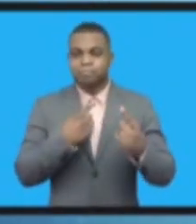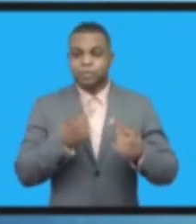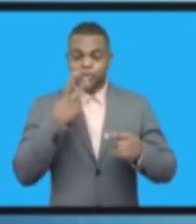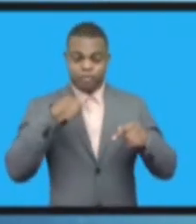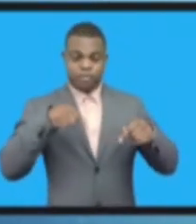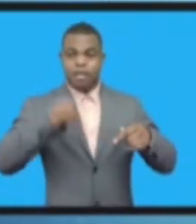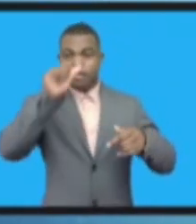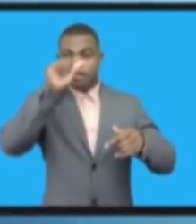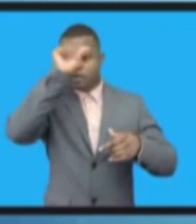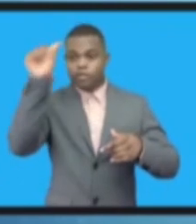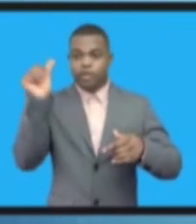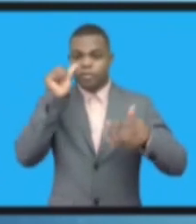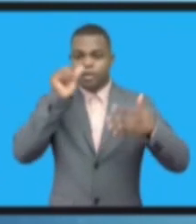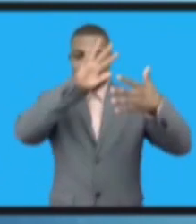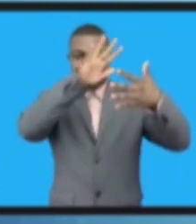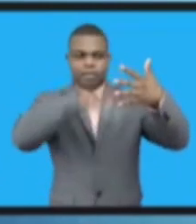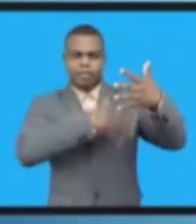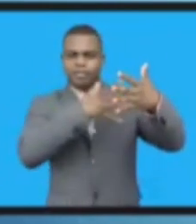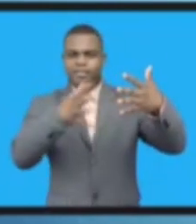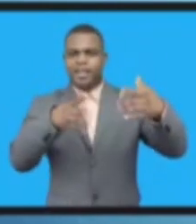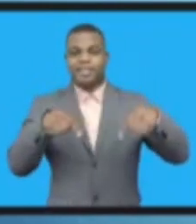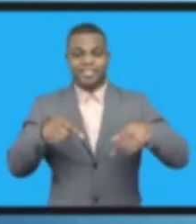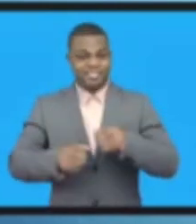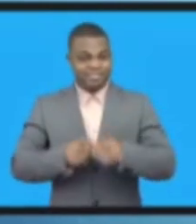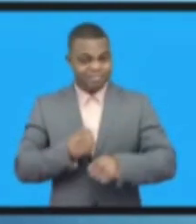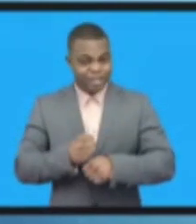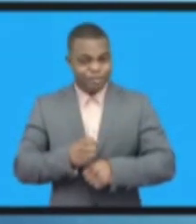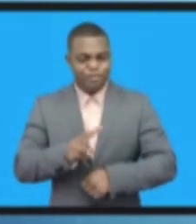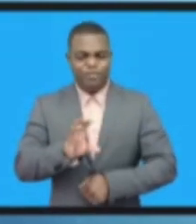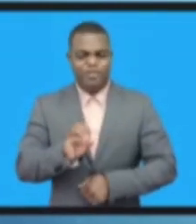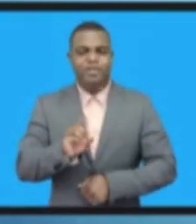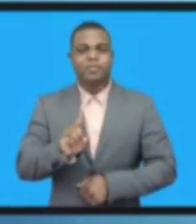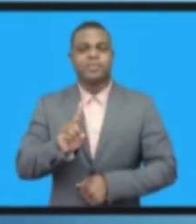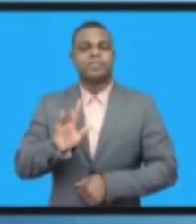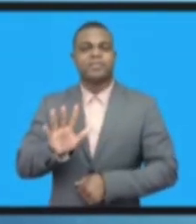Мы с вами идем с опережением графика.